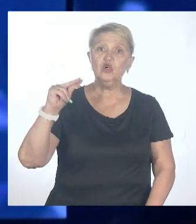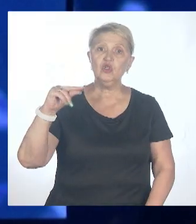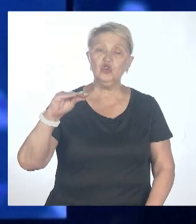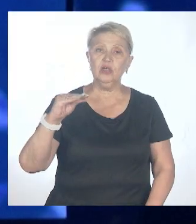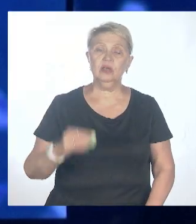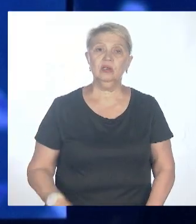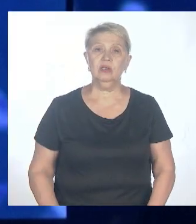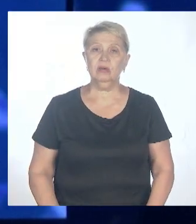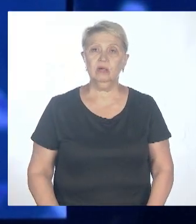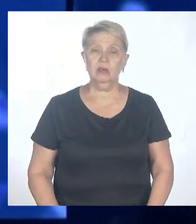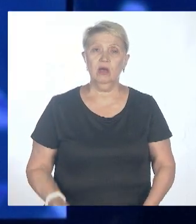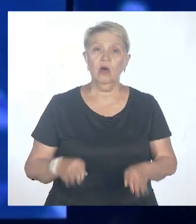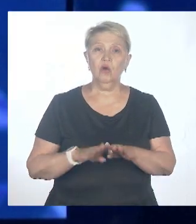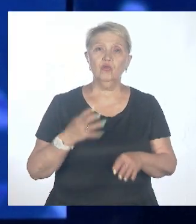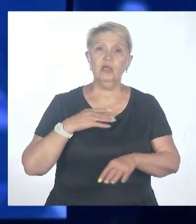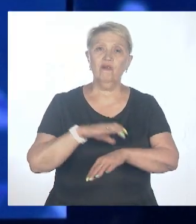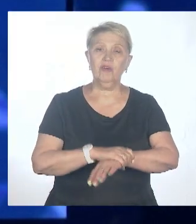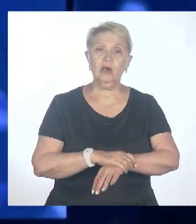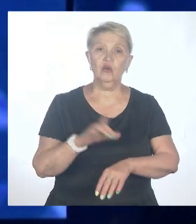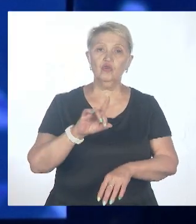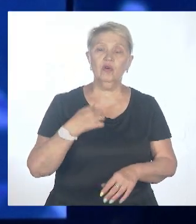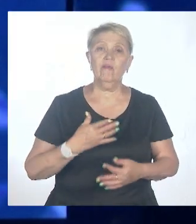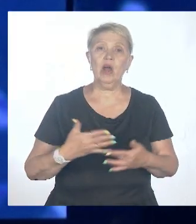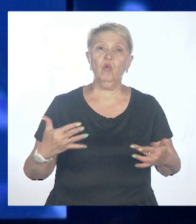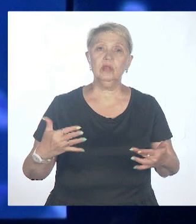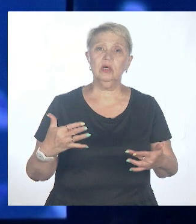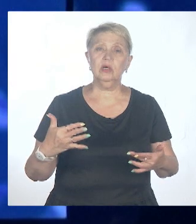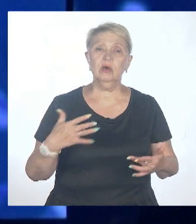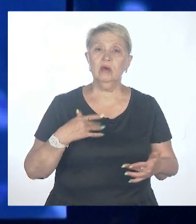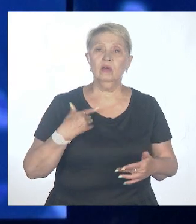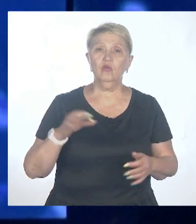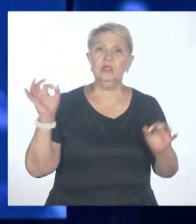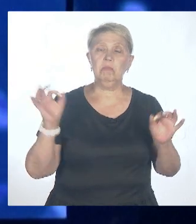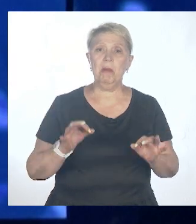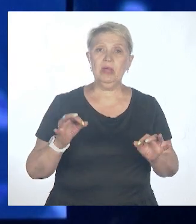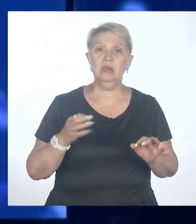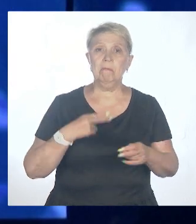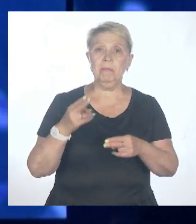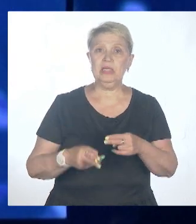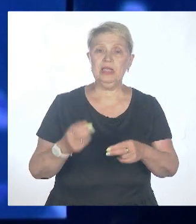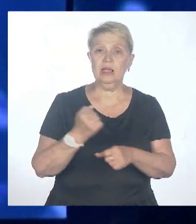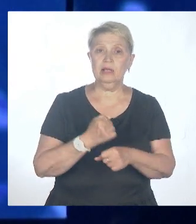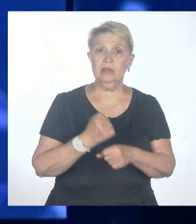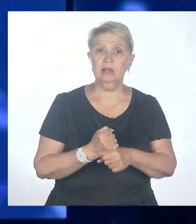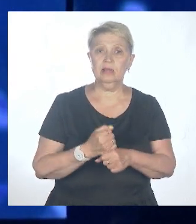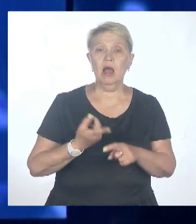Вот тот факт, что в какой-то момент перестали делать, это нормально или, друзья, это